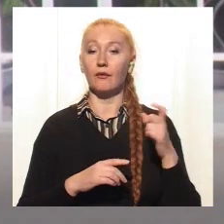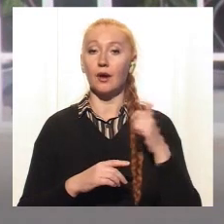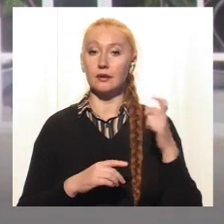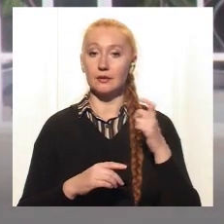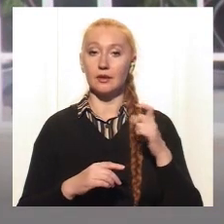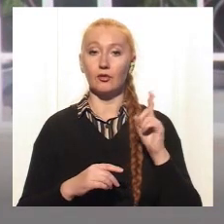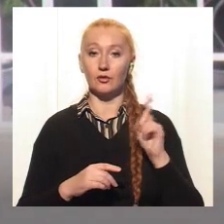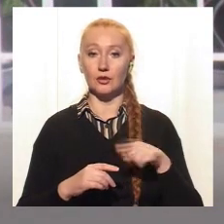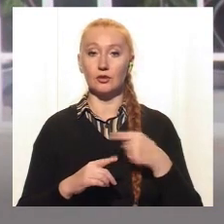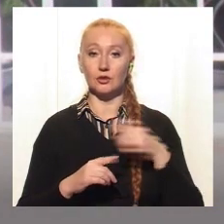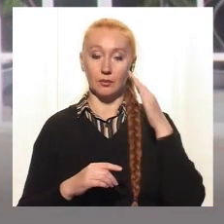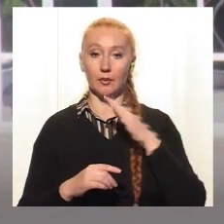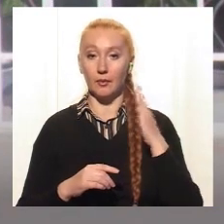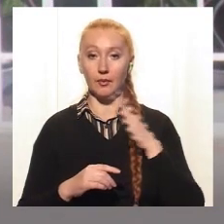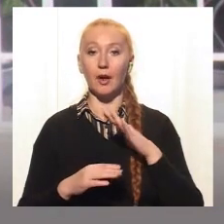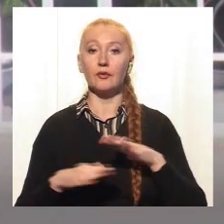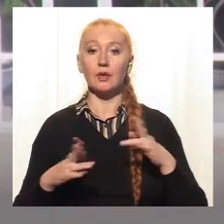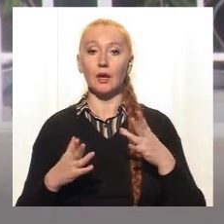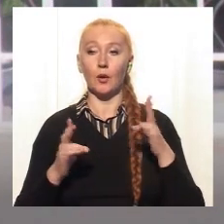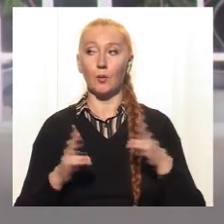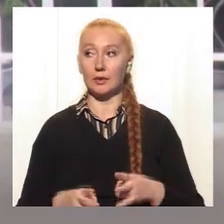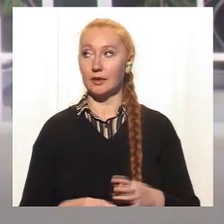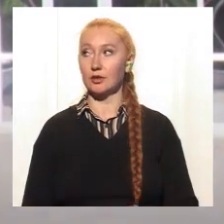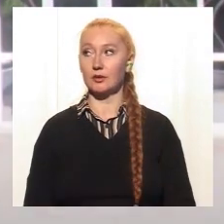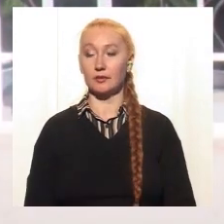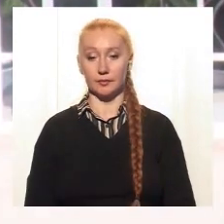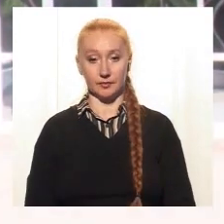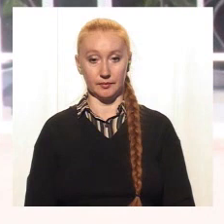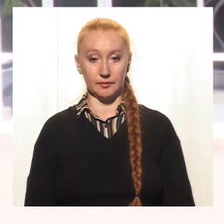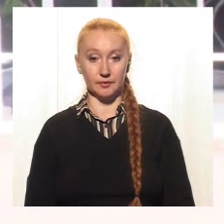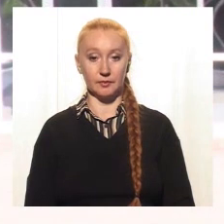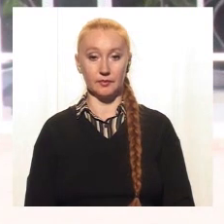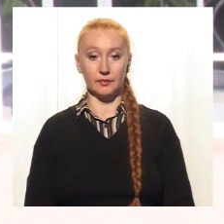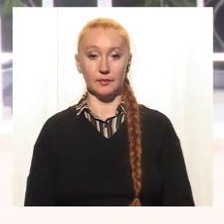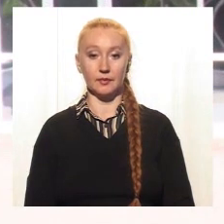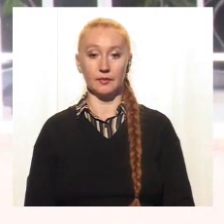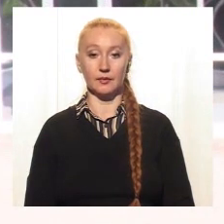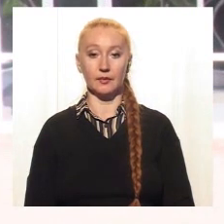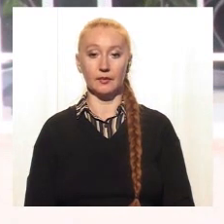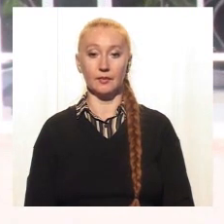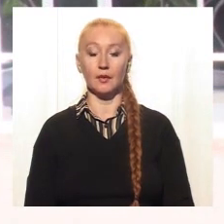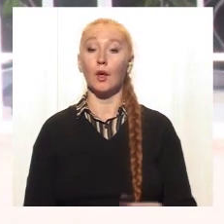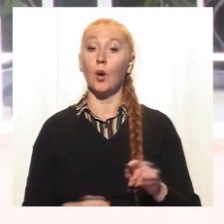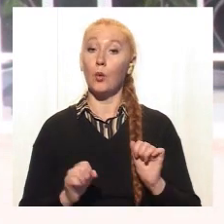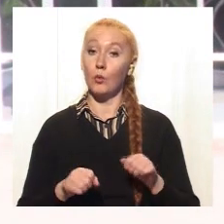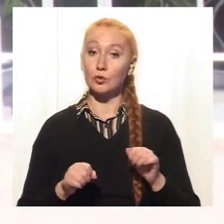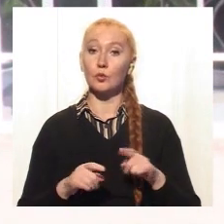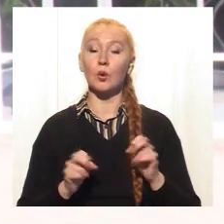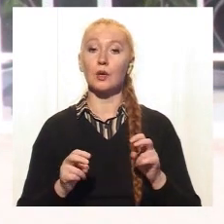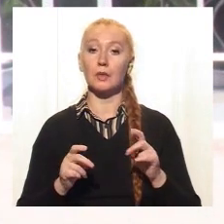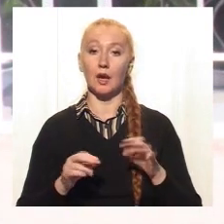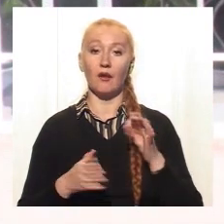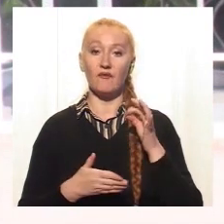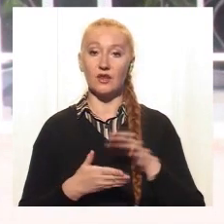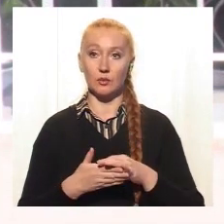скажімо, тих же батьків, дитина якої постраждала. Тут ми маємо ситуацію, що, можливо, до кримінальної відповідальності